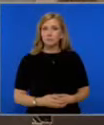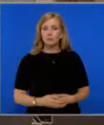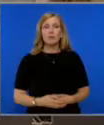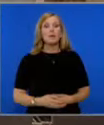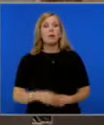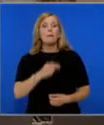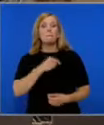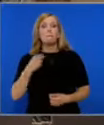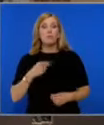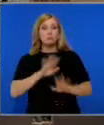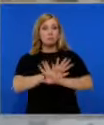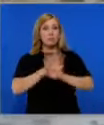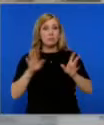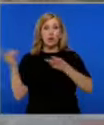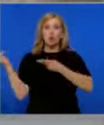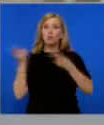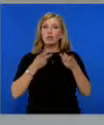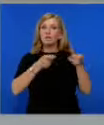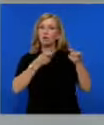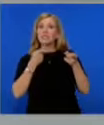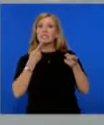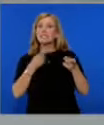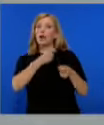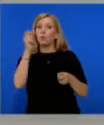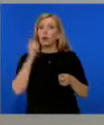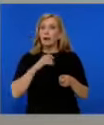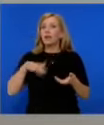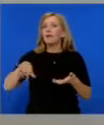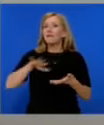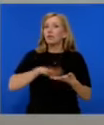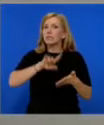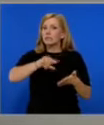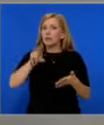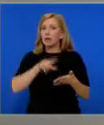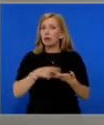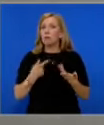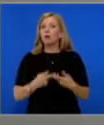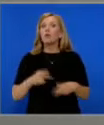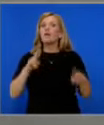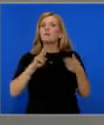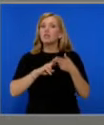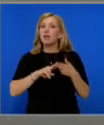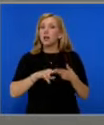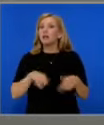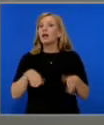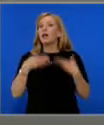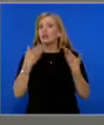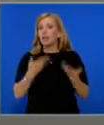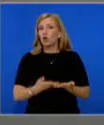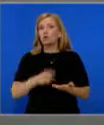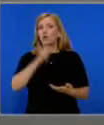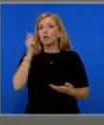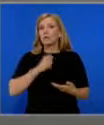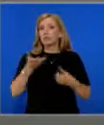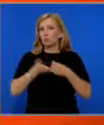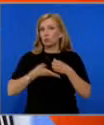Полша спира доставките на оръжие за Украина на фона на забраната, която вършава наложи на вноса на украинска сълскоступанска